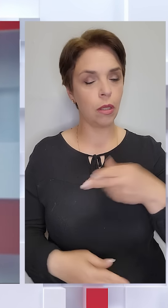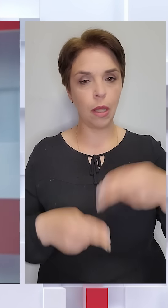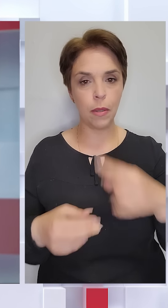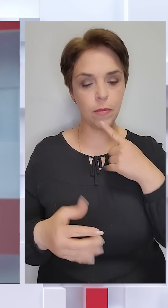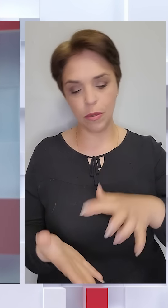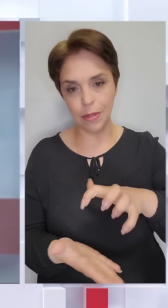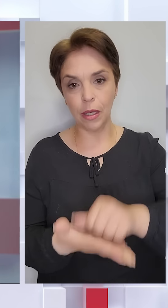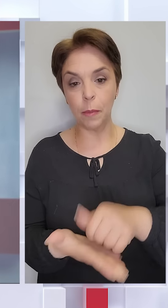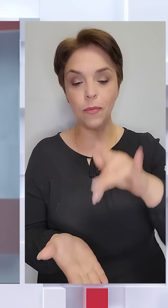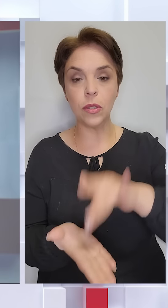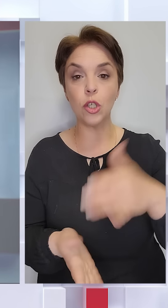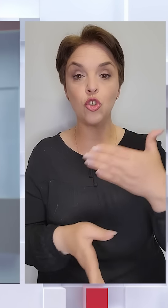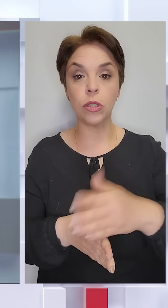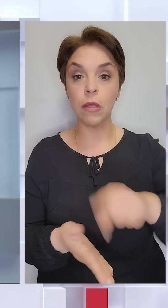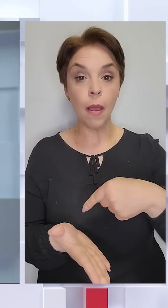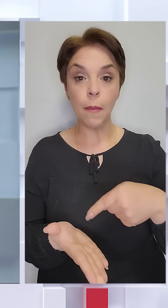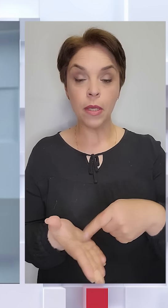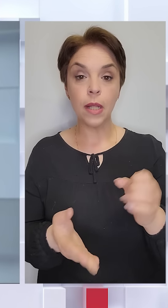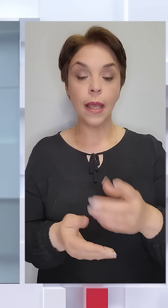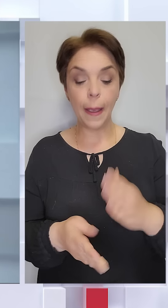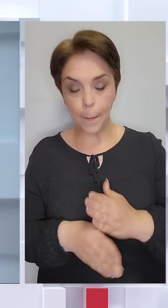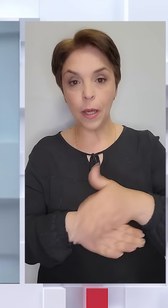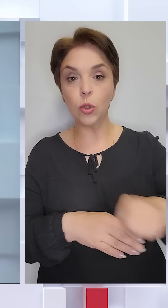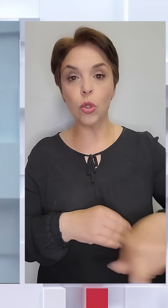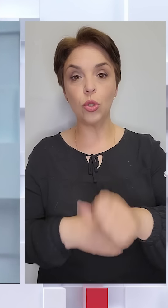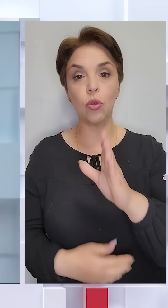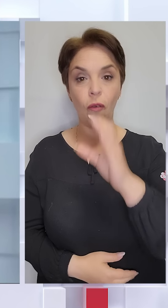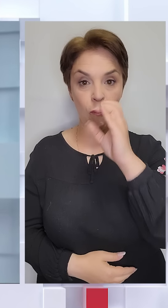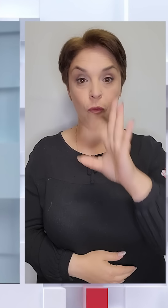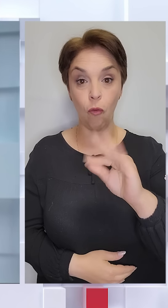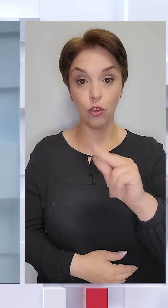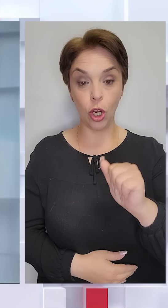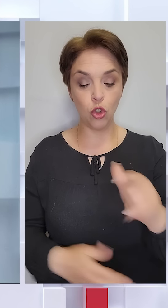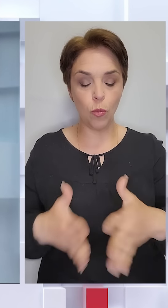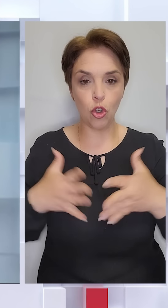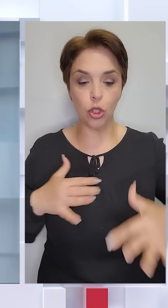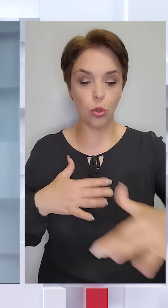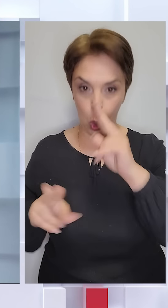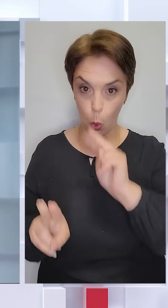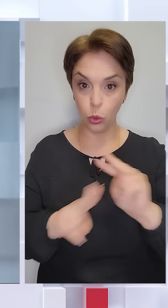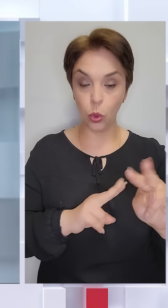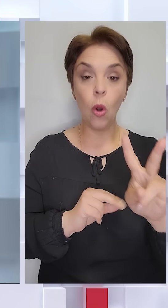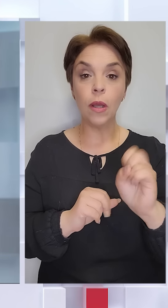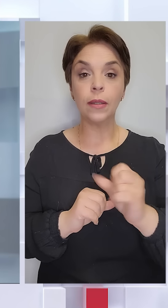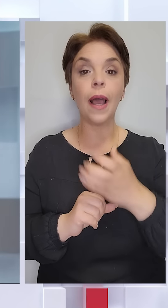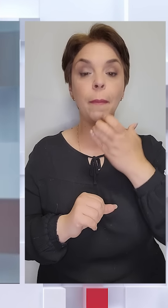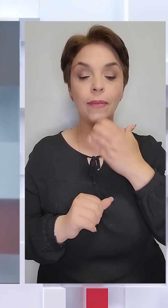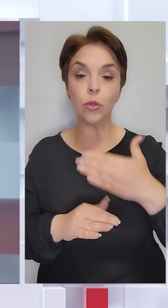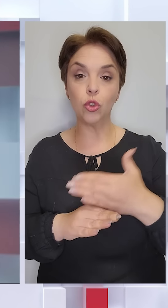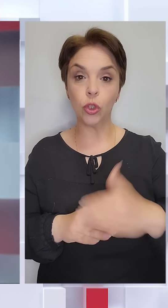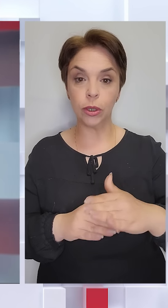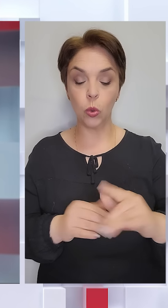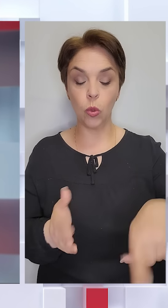закріпитися в центральній частині міста та перетнути річку Вовча, щоб розширити зони контролю на південну частину